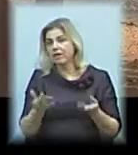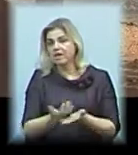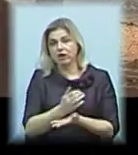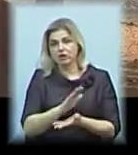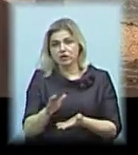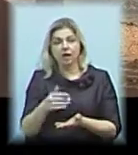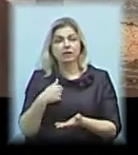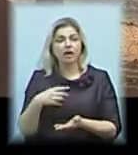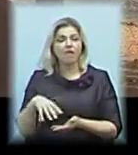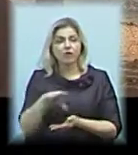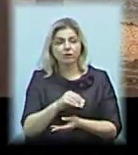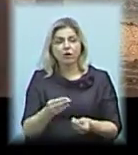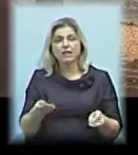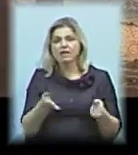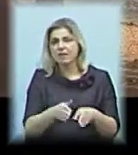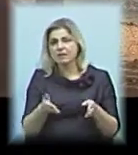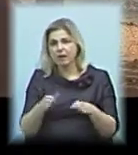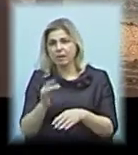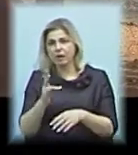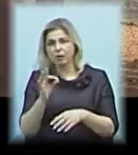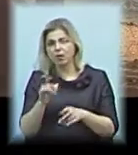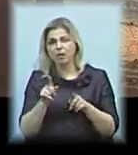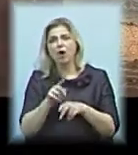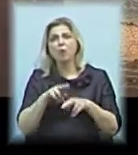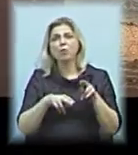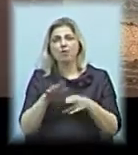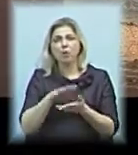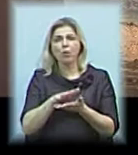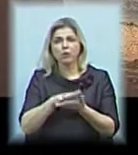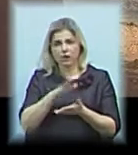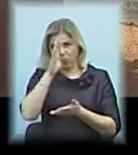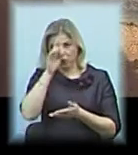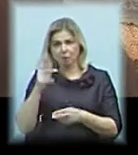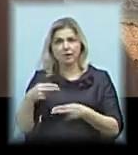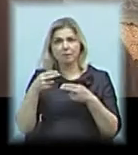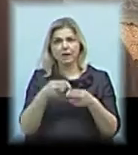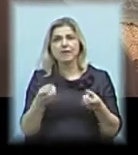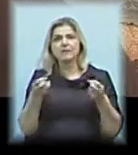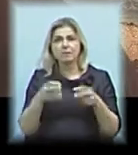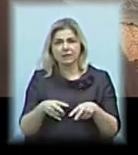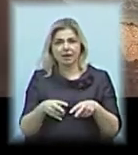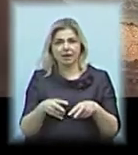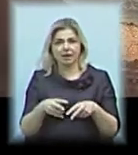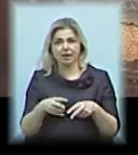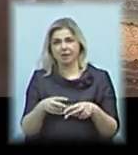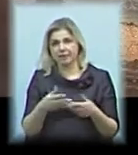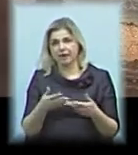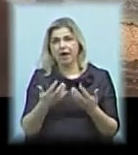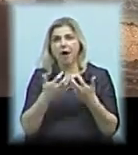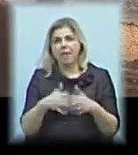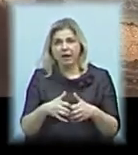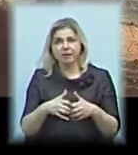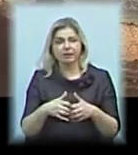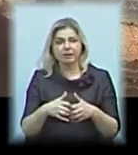Там все, я так розумію, там все засипано, таким будівельним мусором. Хлопці приїжджали зі спеціальними приладами, як вони